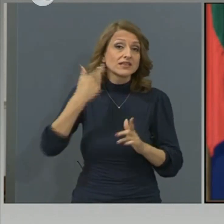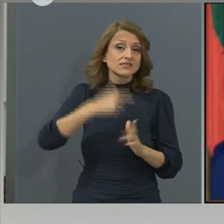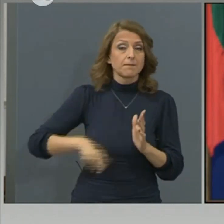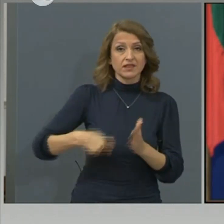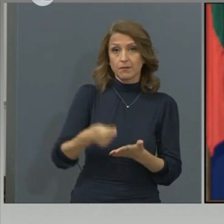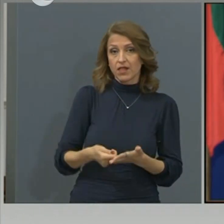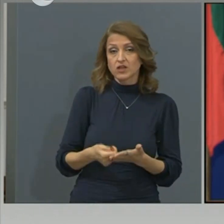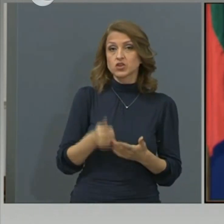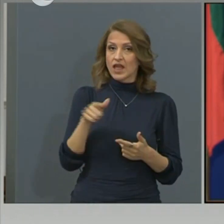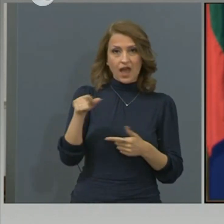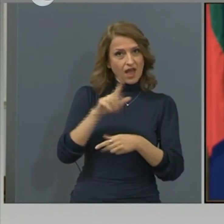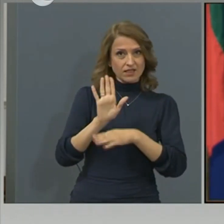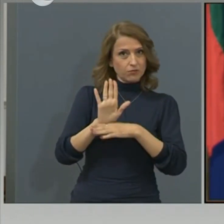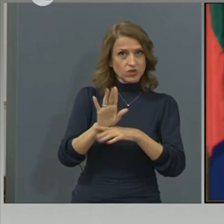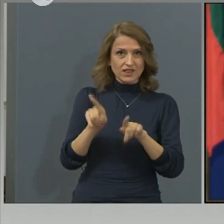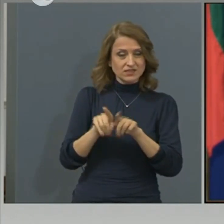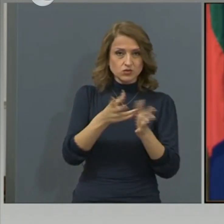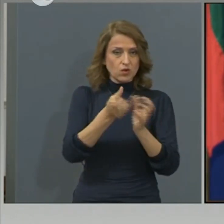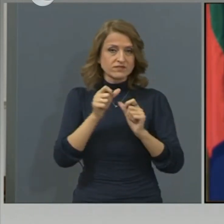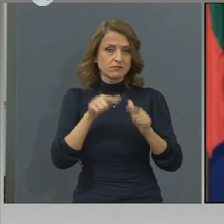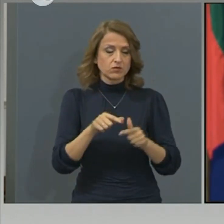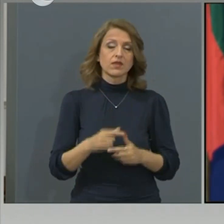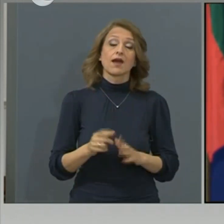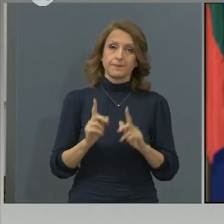плаща в болниците тестове. Това никога не е било.